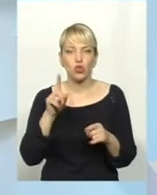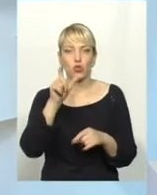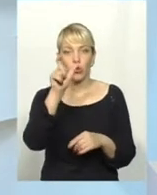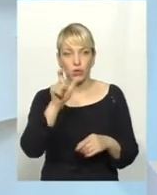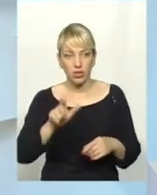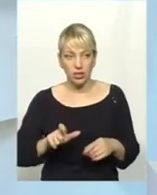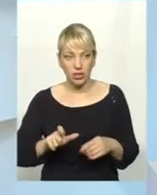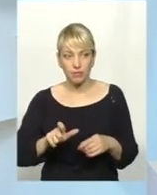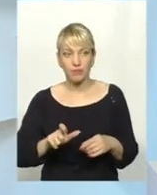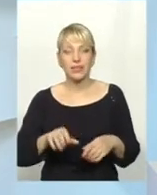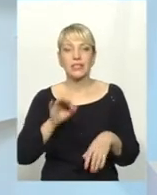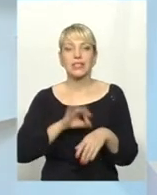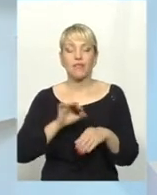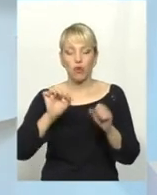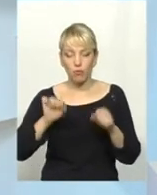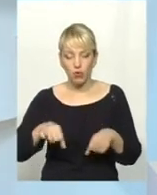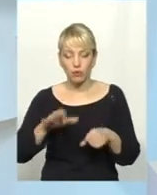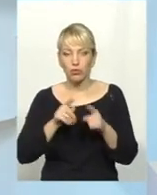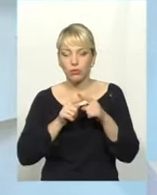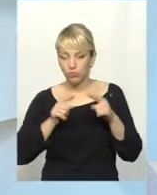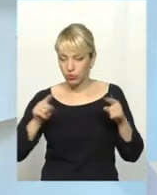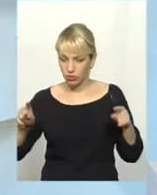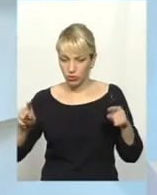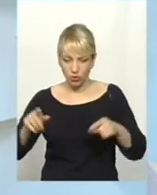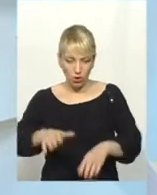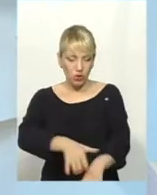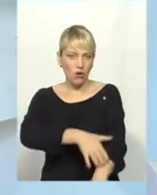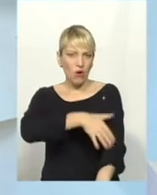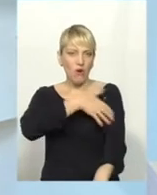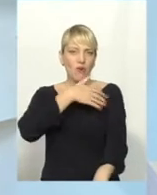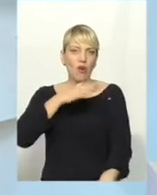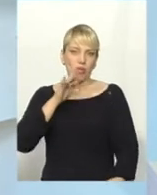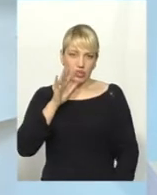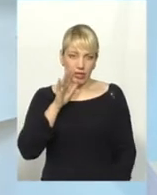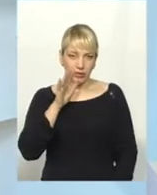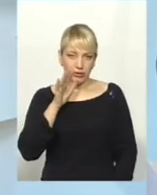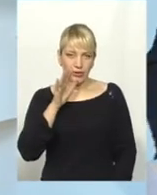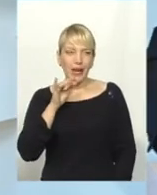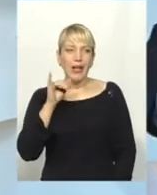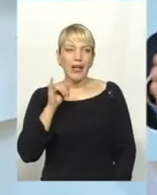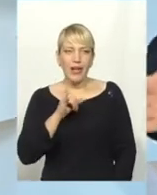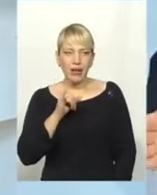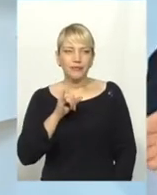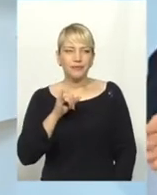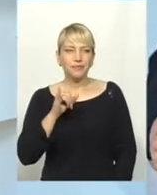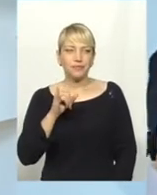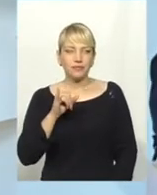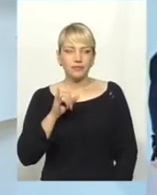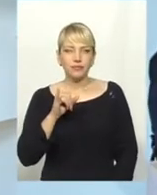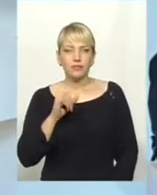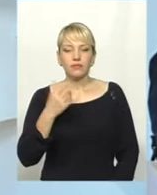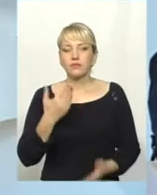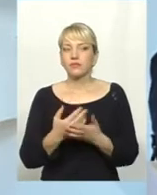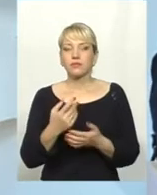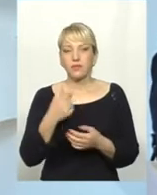захворювання може бути протягом дуже довгого часу. Тобто рік, два, три